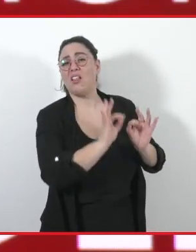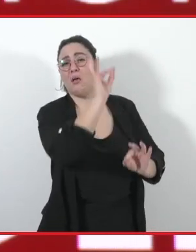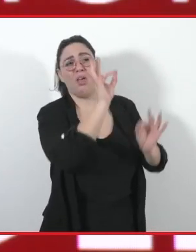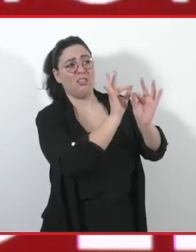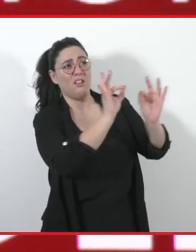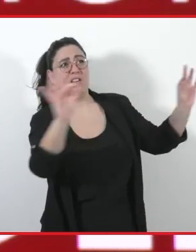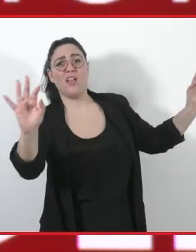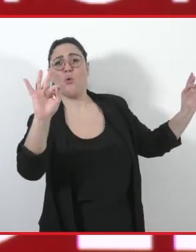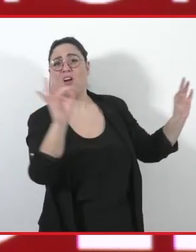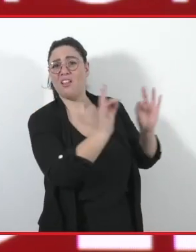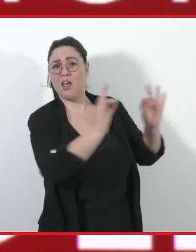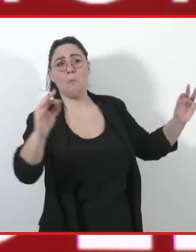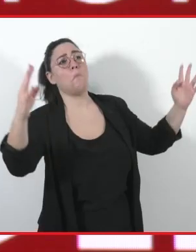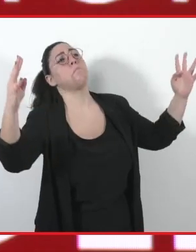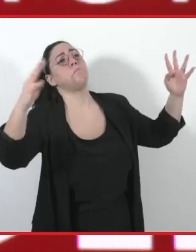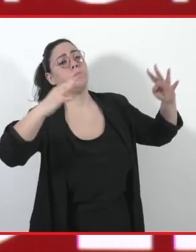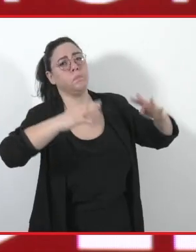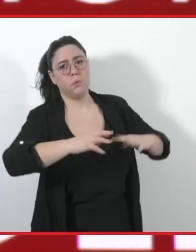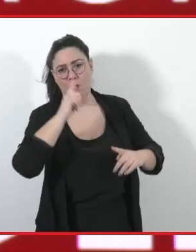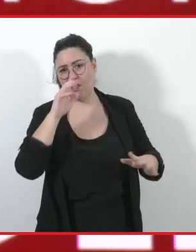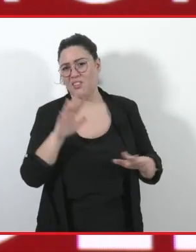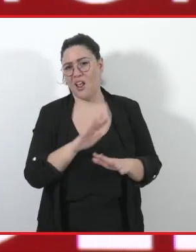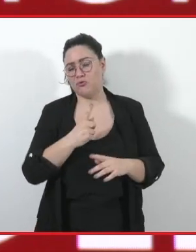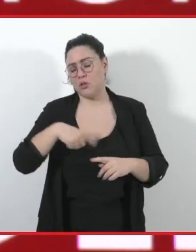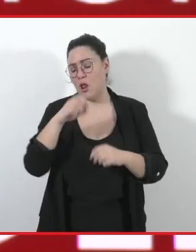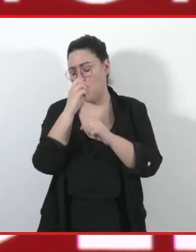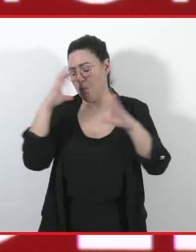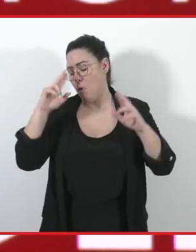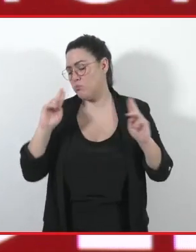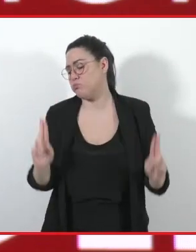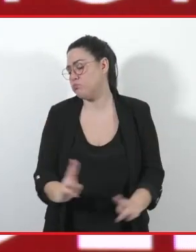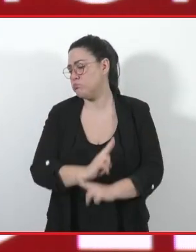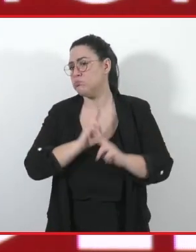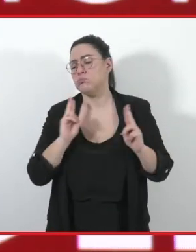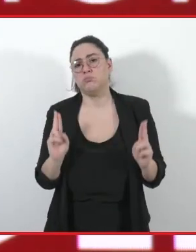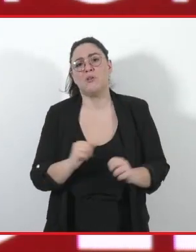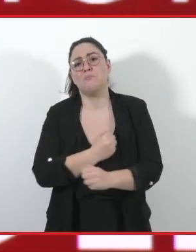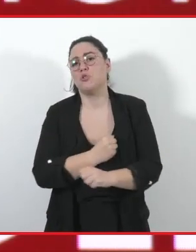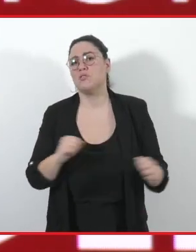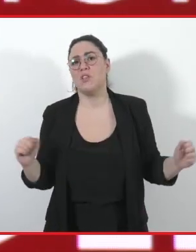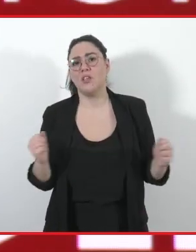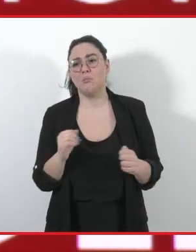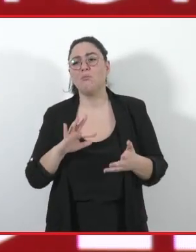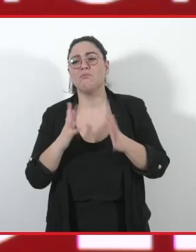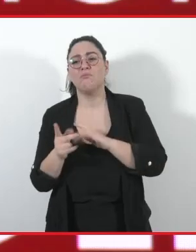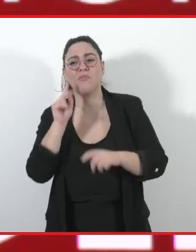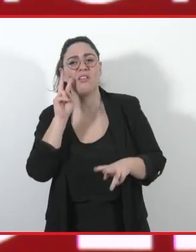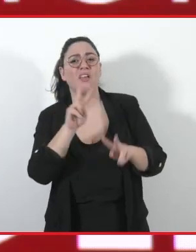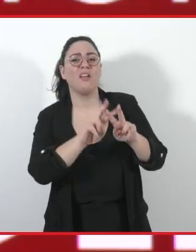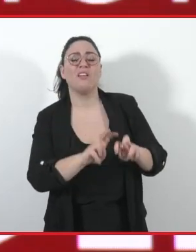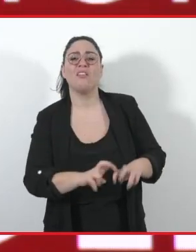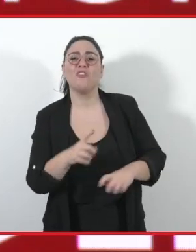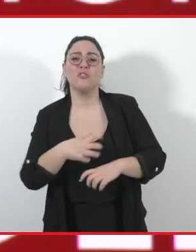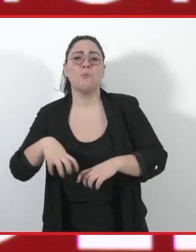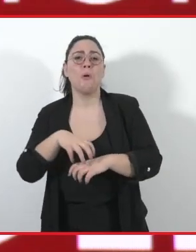per certi versi inimmaginabile, tanto che l'inchiesta della magistratura su questo disastro si è chiusa senza individuare